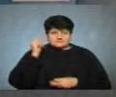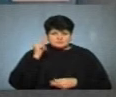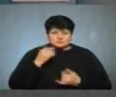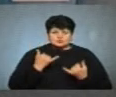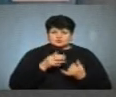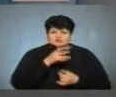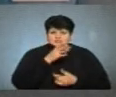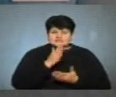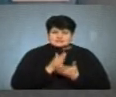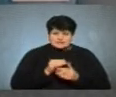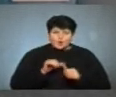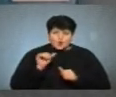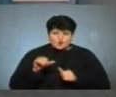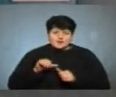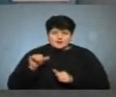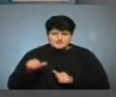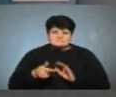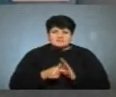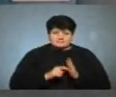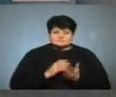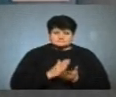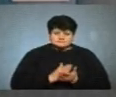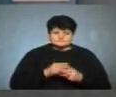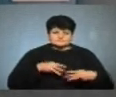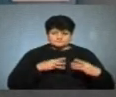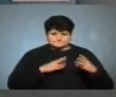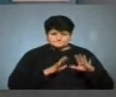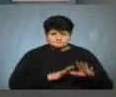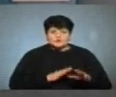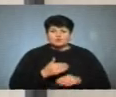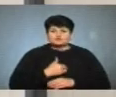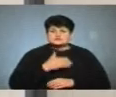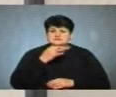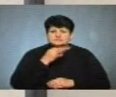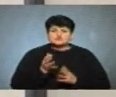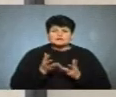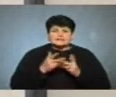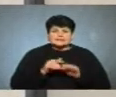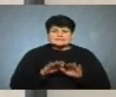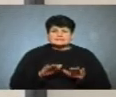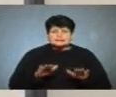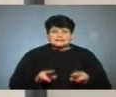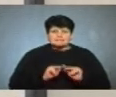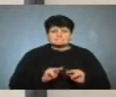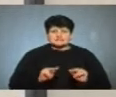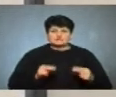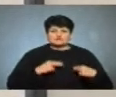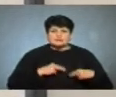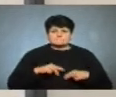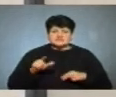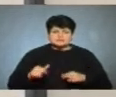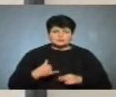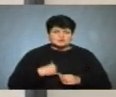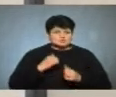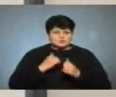сьогоднішній час. Є окремі класи, які перебувають. Хочу зазначити, що кількість дітей і педагогічних працівників у нас